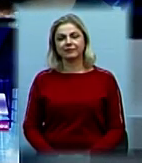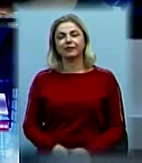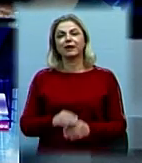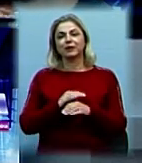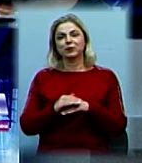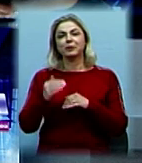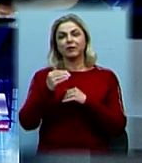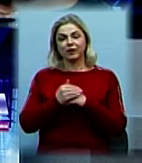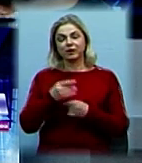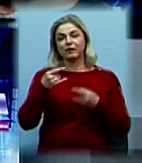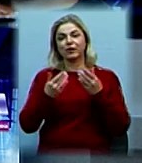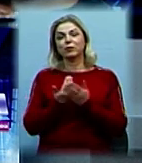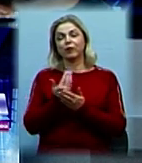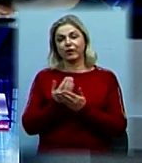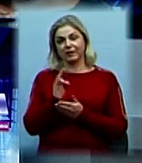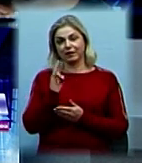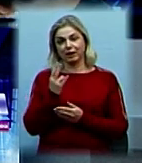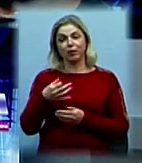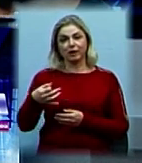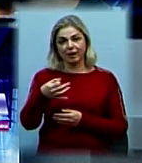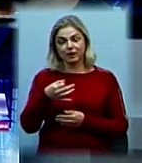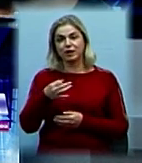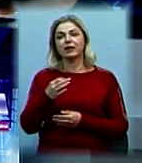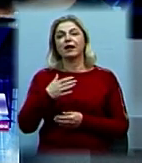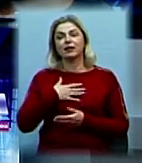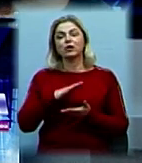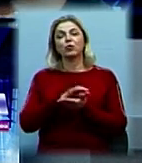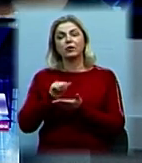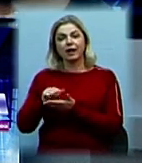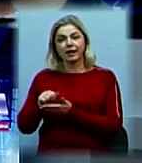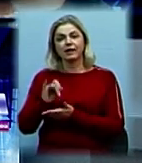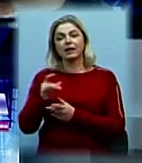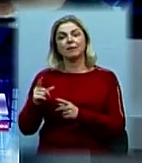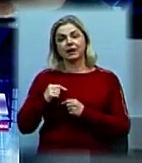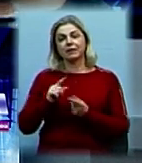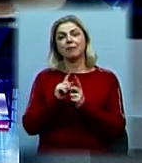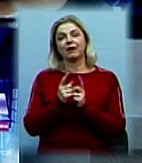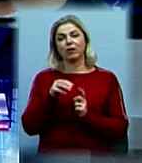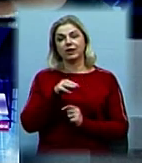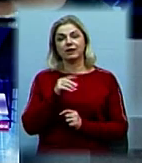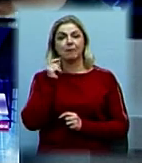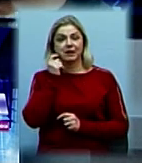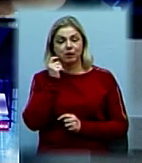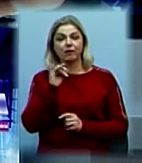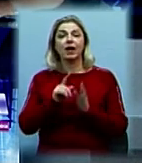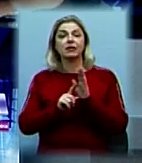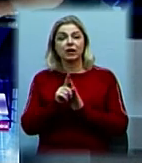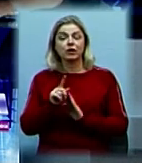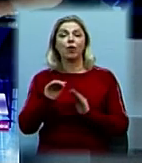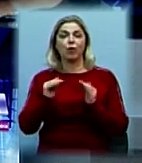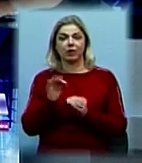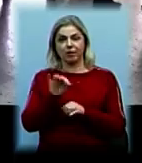Добрий вечір, ефірі телевізійні новини Миколаєвщини. В студії працює Марія Савицька і разом зі мною Тетяна Миснюкова. І спочатку коротко про